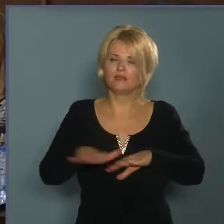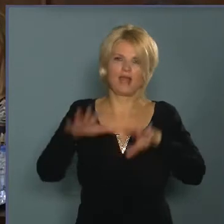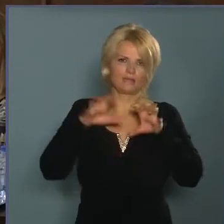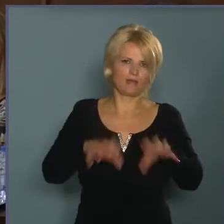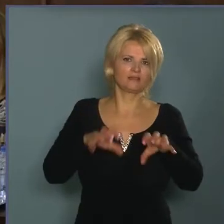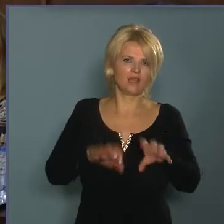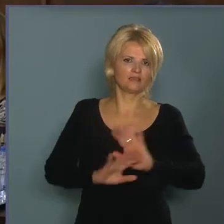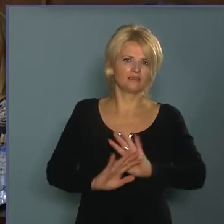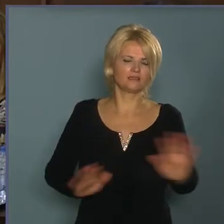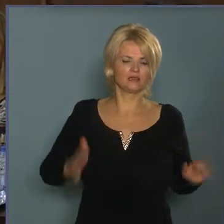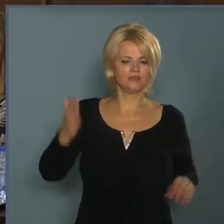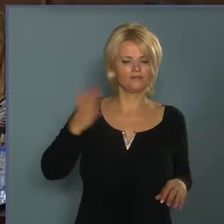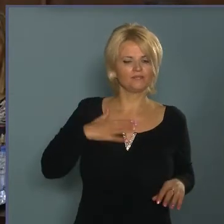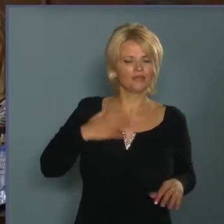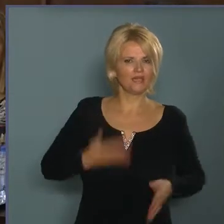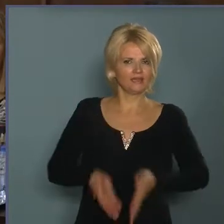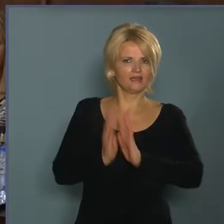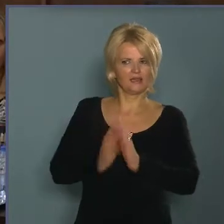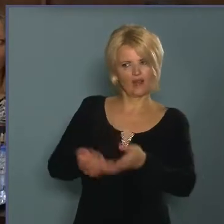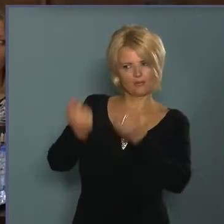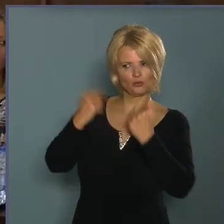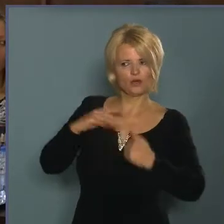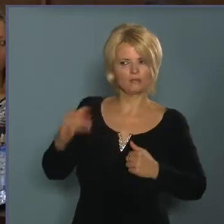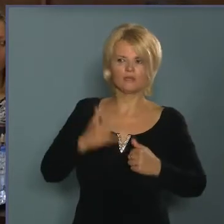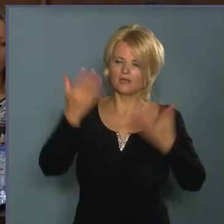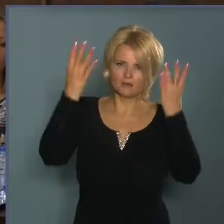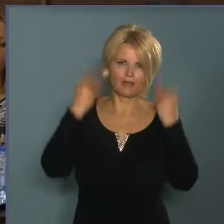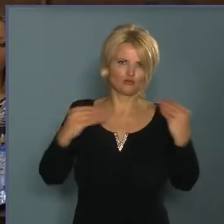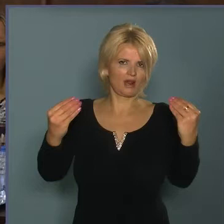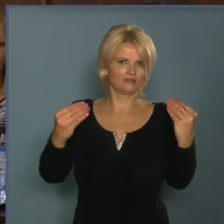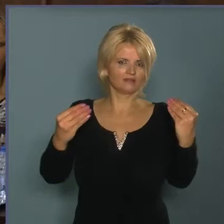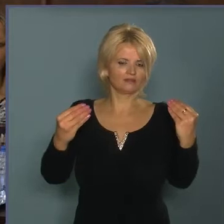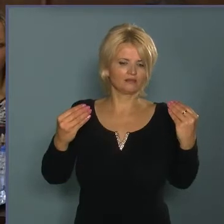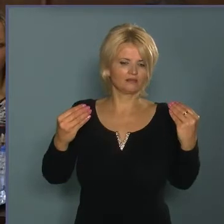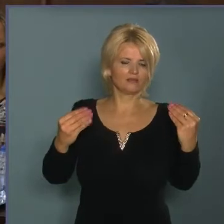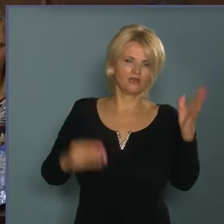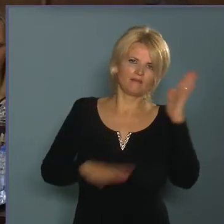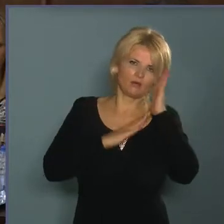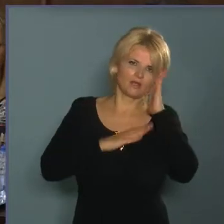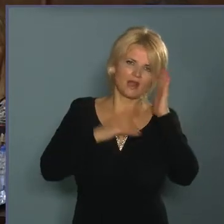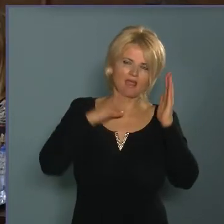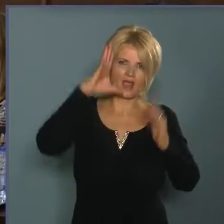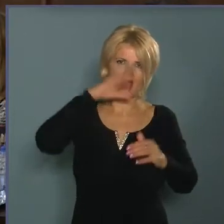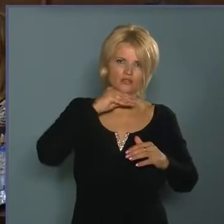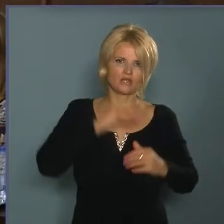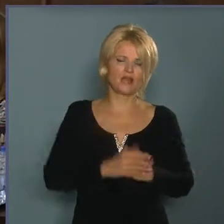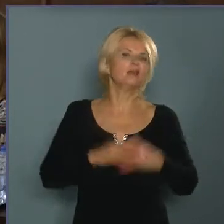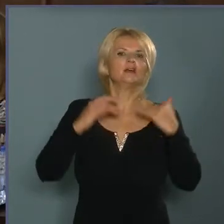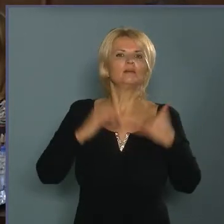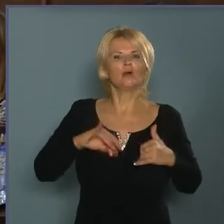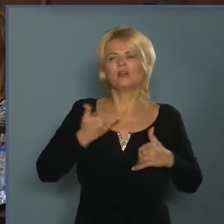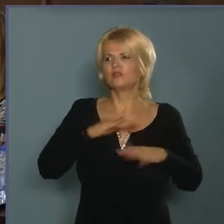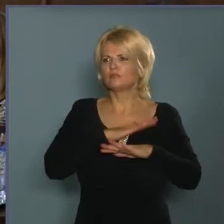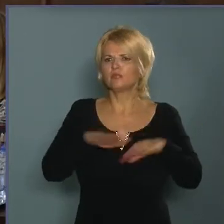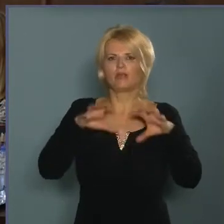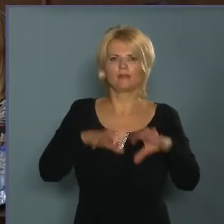ami tőlük telik. Én legalábbis azt kérem tőlük, hogy mindig becsületet tisztességesen feküdjenek lást, és úgy gondolják, hogy ma is